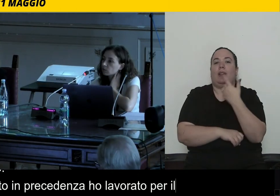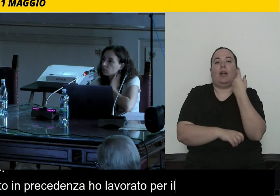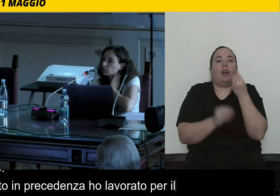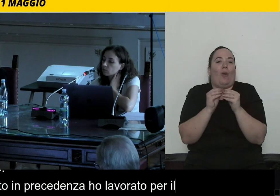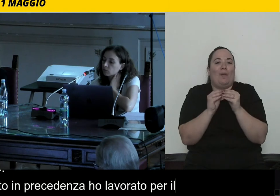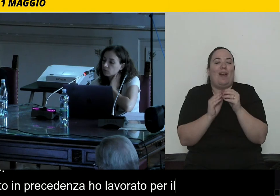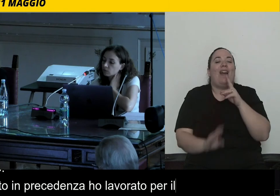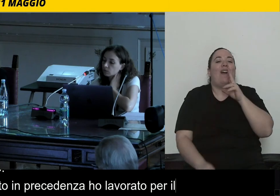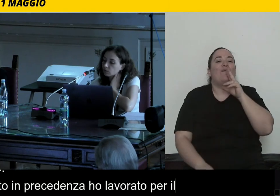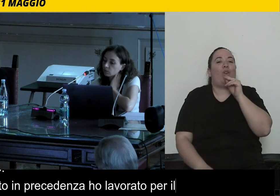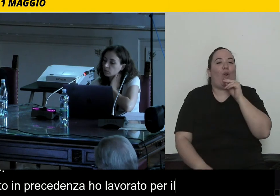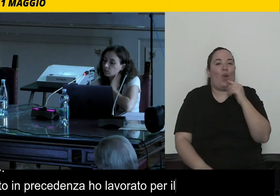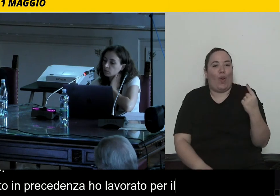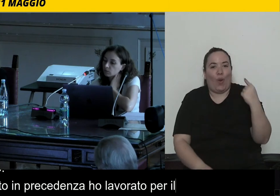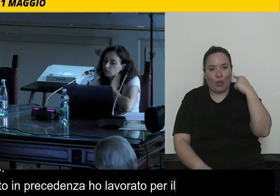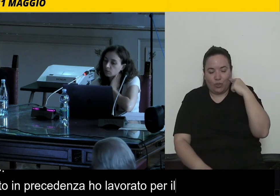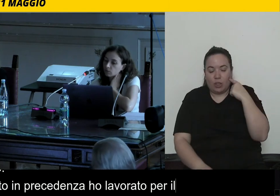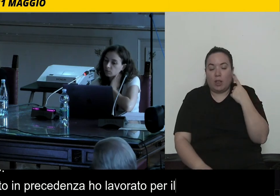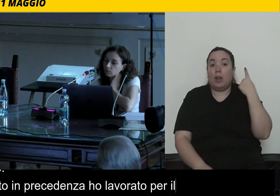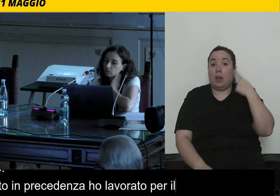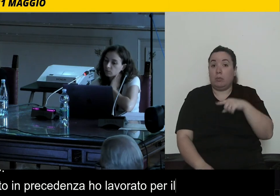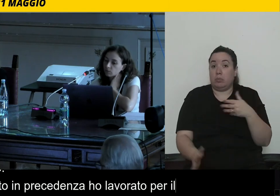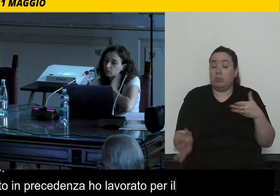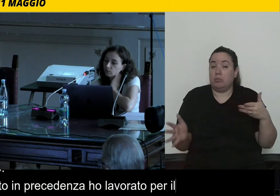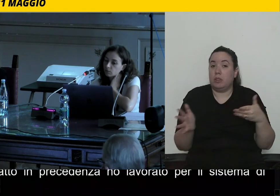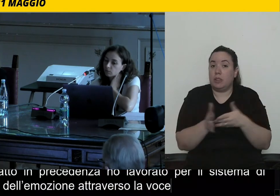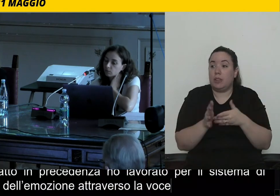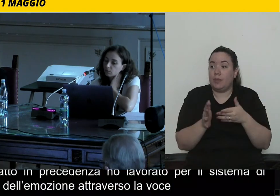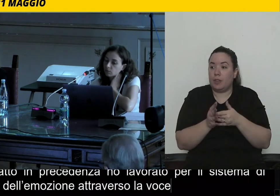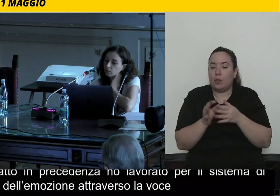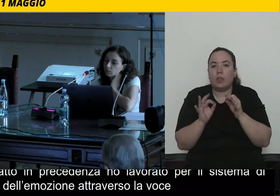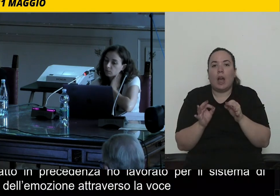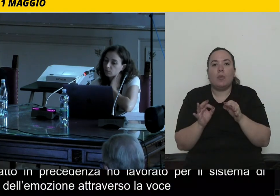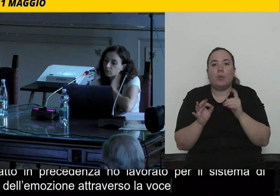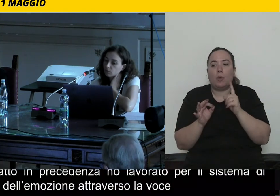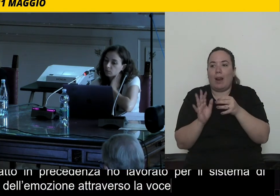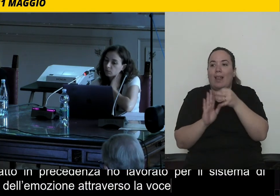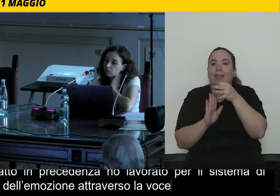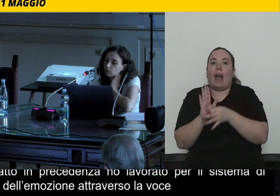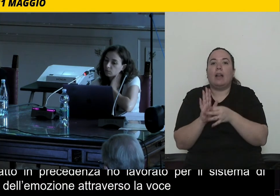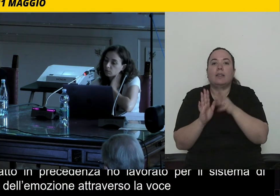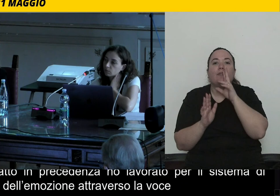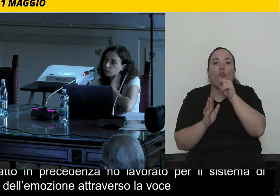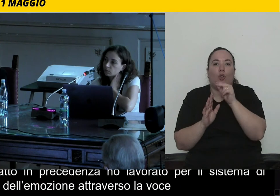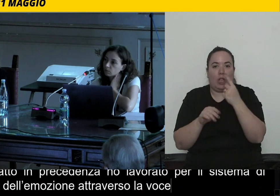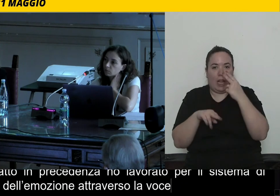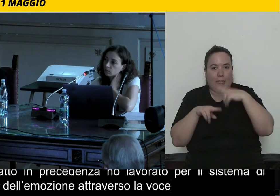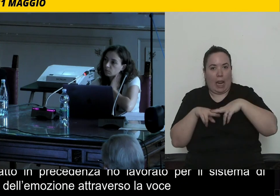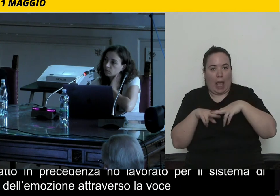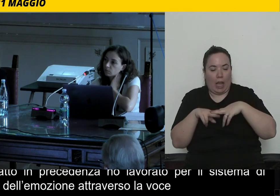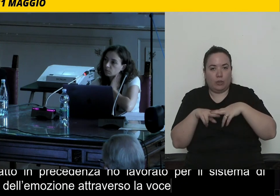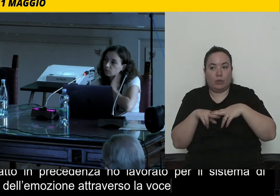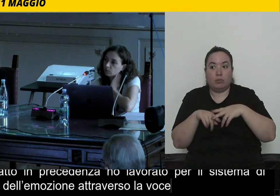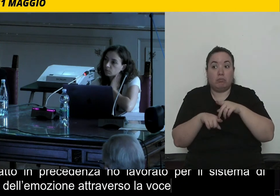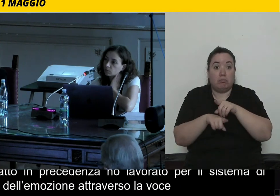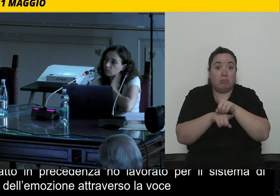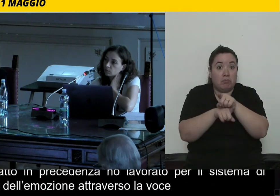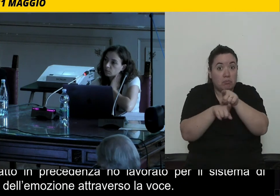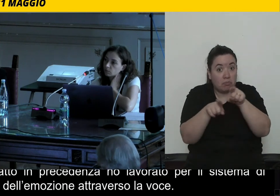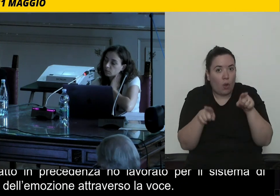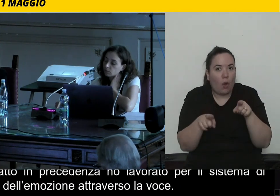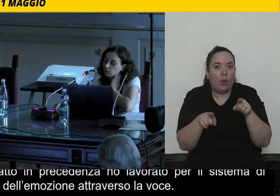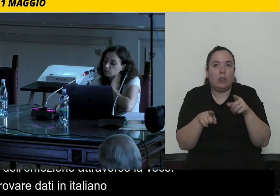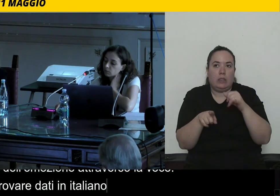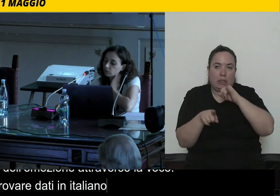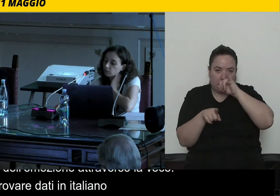ho avuto particolari difficoltà a trovare, diciamo, dei dati in italiano. Voi, diciamo, sì,